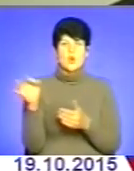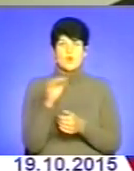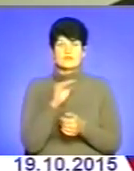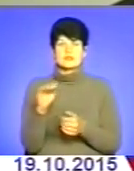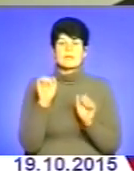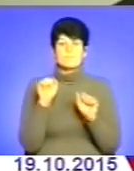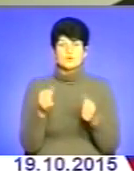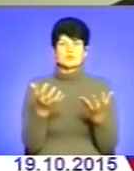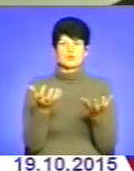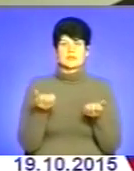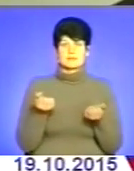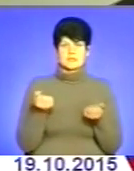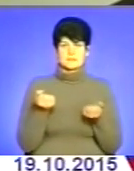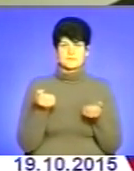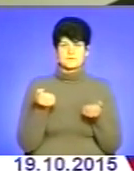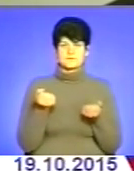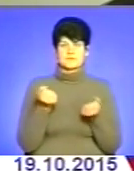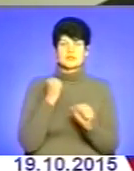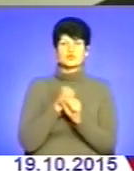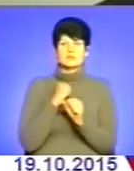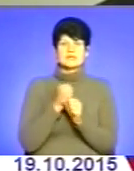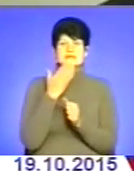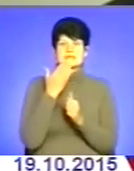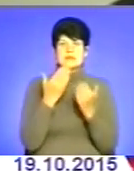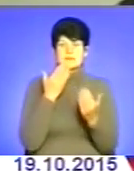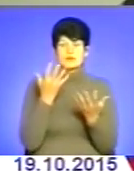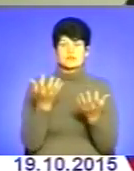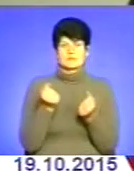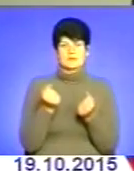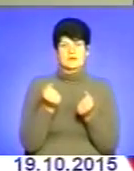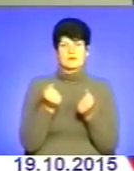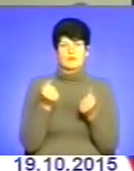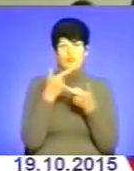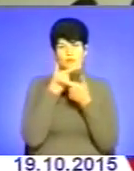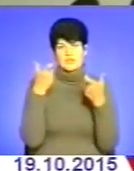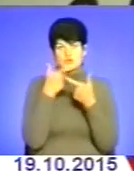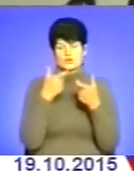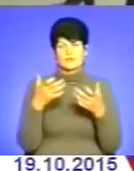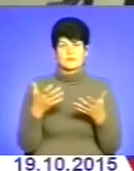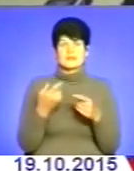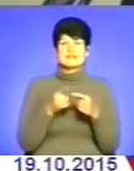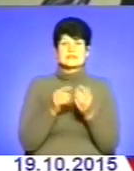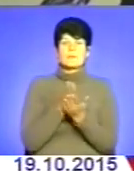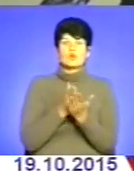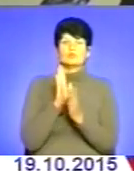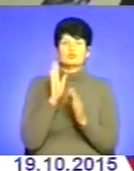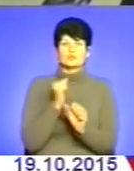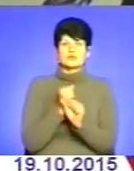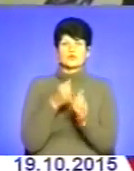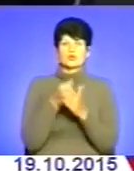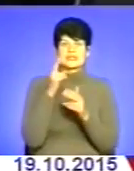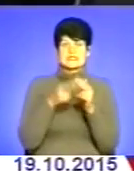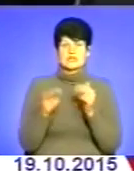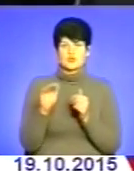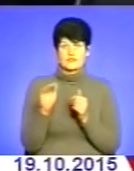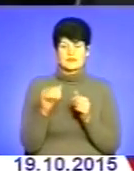зробити запит на отримання публічної інформації Тобто ці послуги будуть працювати вже до кінця жовтня